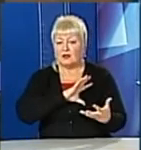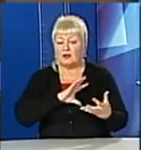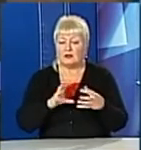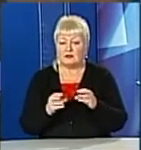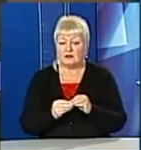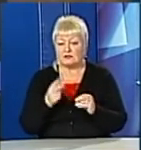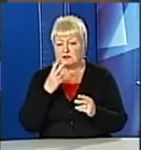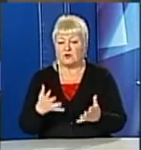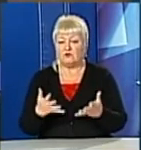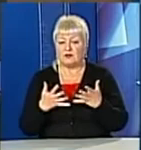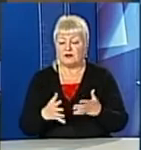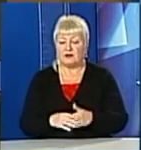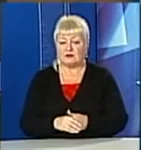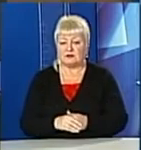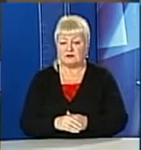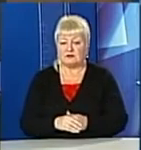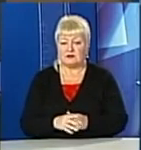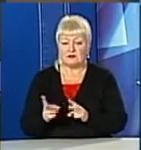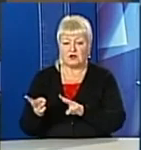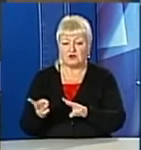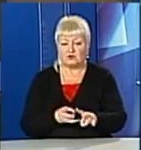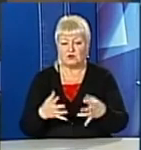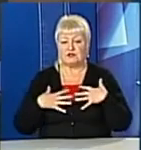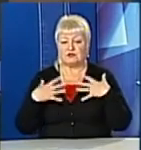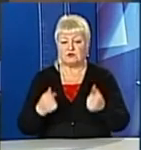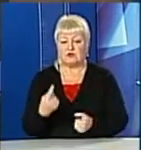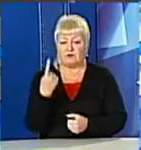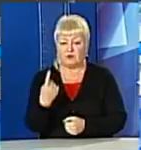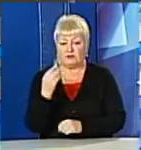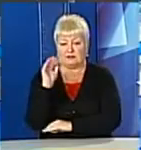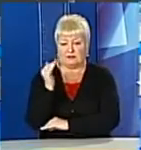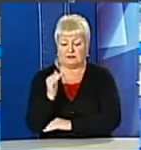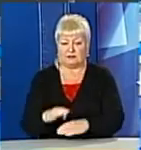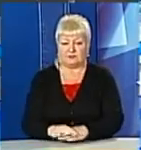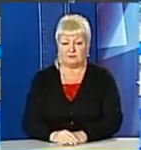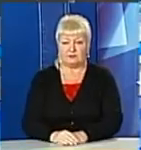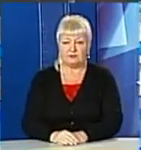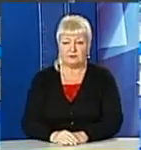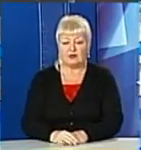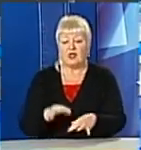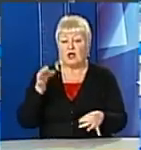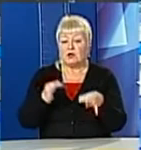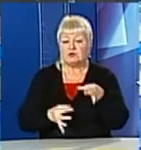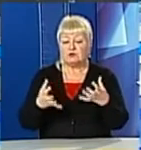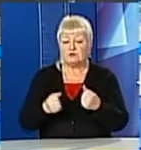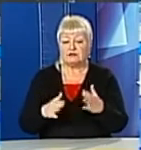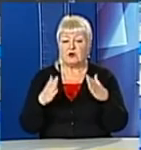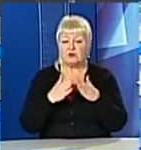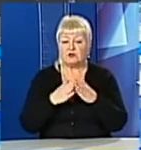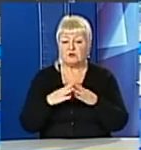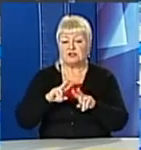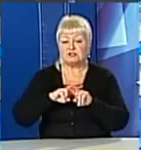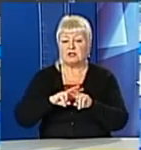вигляді нанесення шкоди і здоров'я одній дитині. Суд взяв під домашній арешт